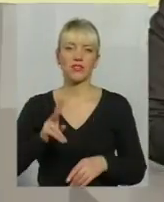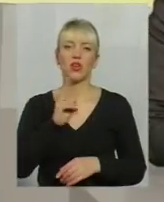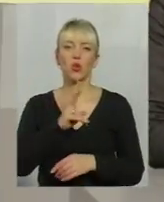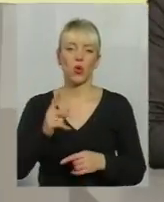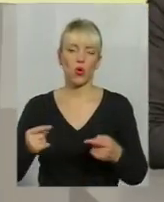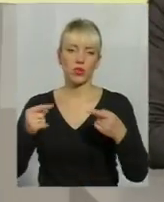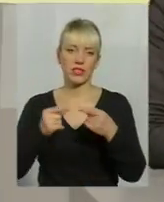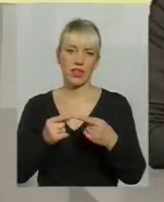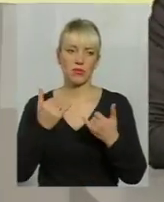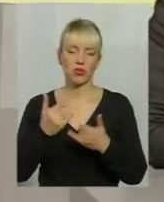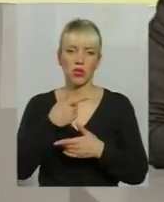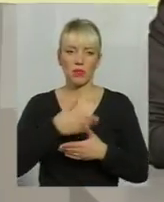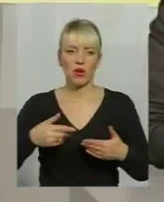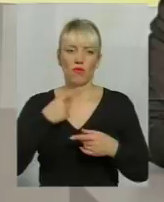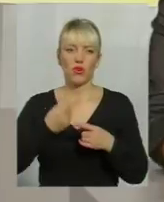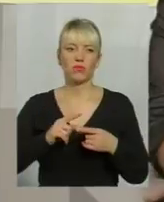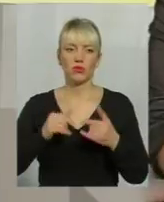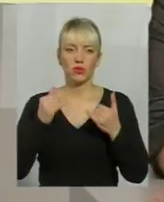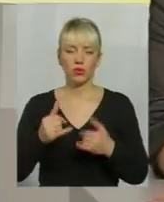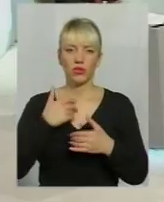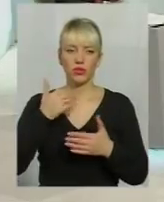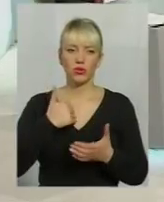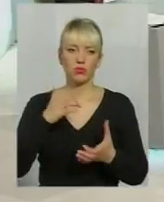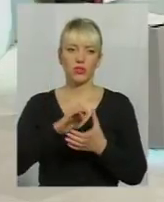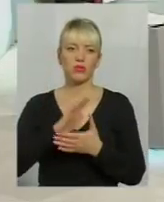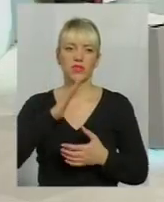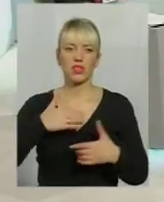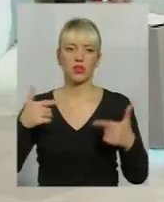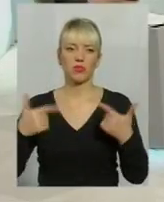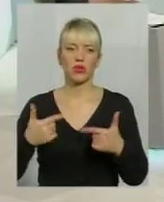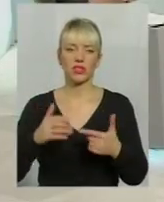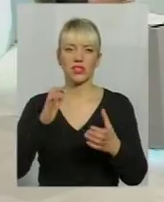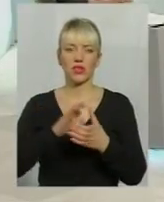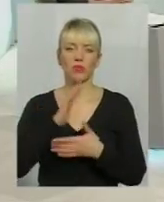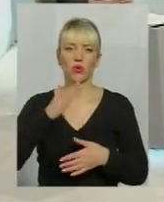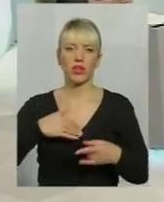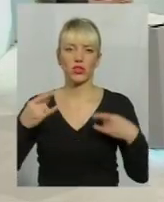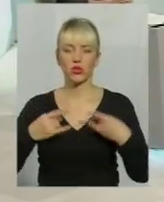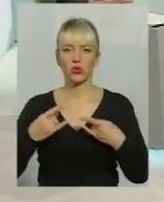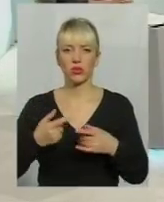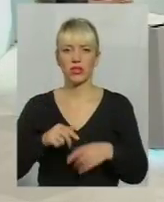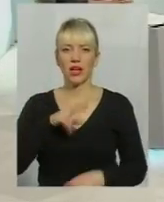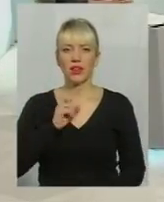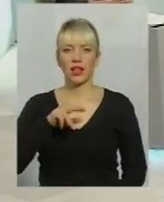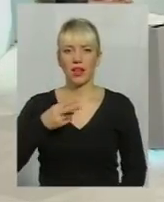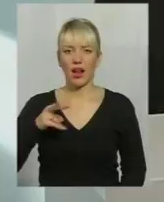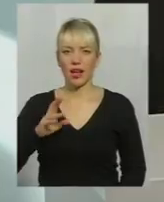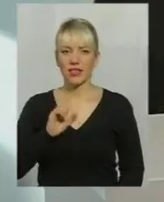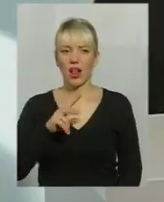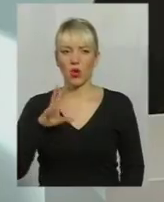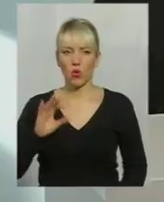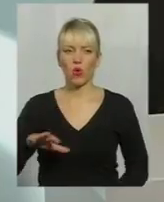це ми говоримо сьогодні. І я хочу познайомити вас з нашими гостями. Отож, знайомтесь, нашій студії сьогодні пані Наталя Салко,